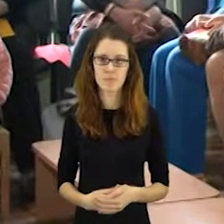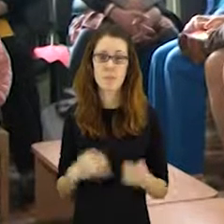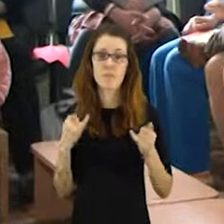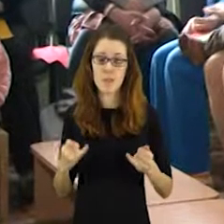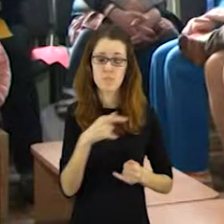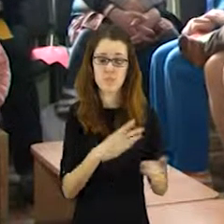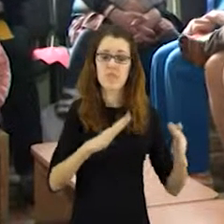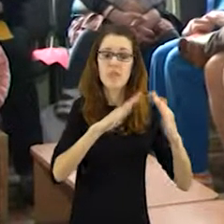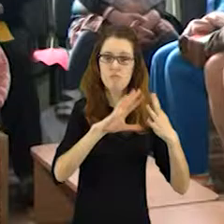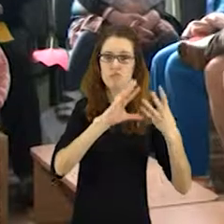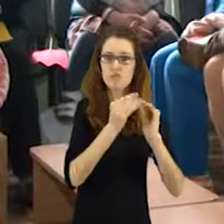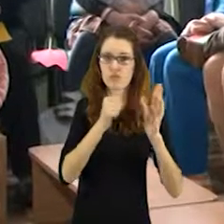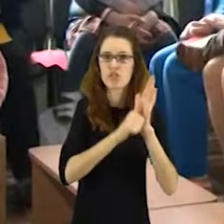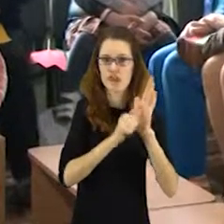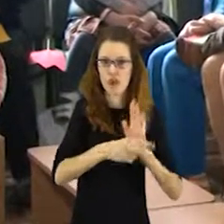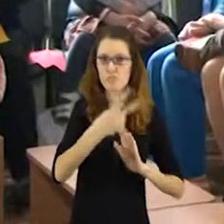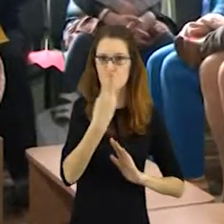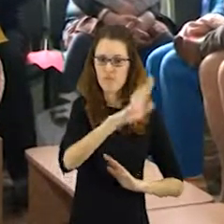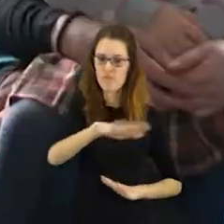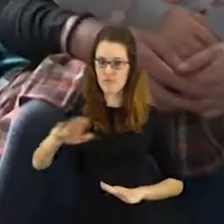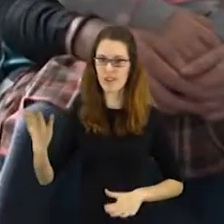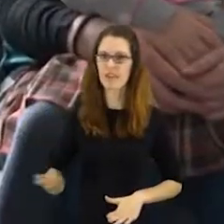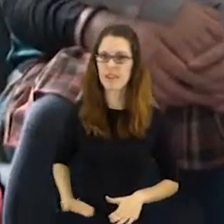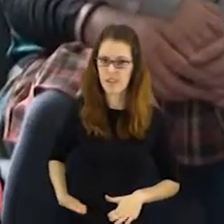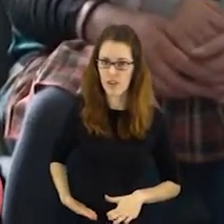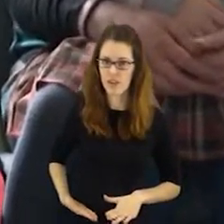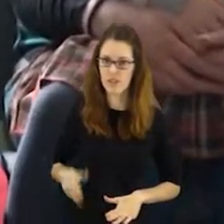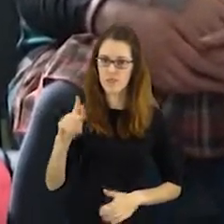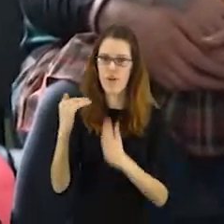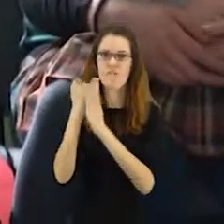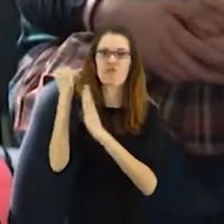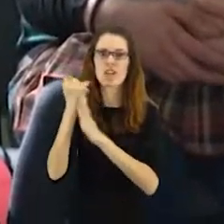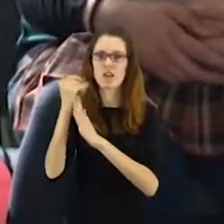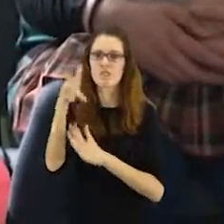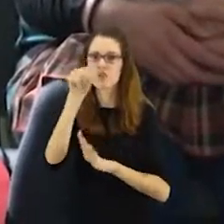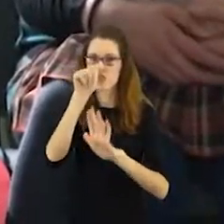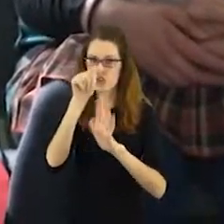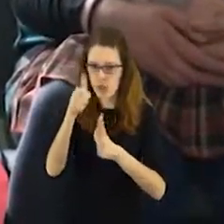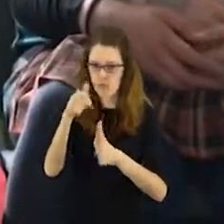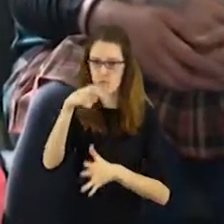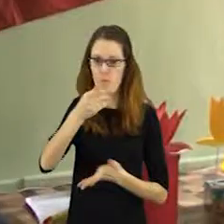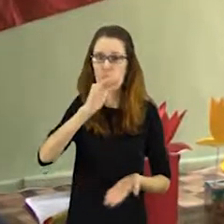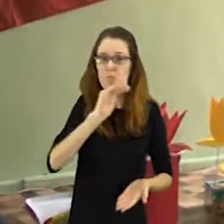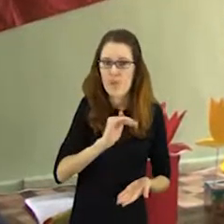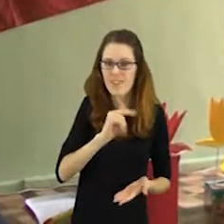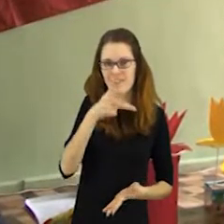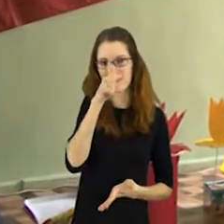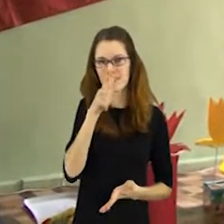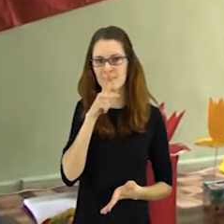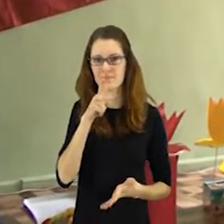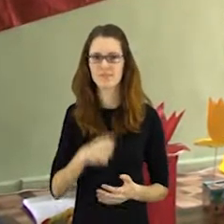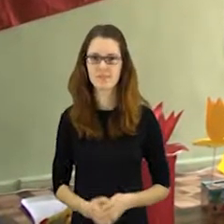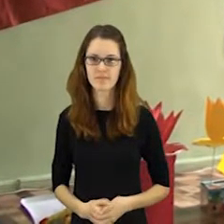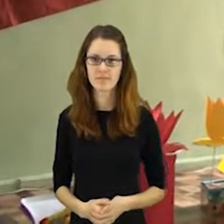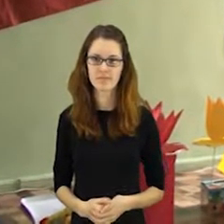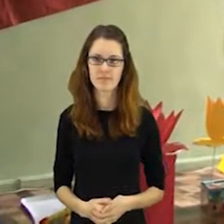metu Šiauliu sutrikusio vystymosi kūdikių namuose gyvena 62 mažyliai. Vyriausiam auklėtiniui šešeri, mažiausiam vos